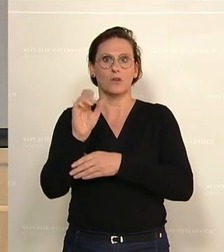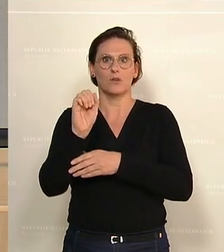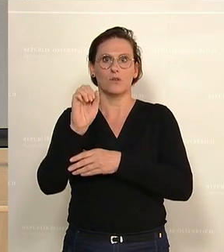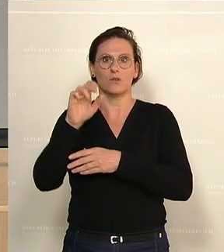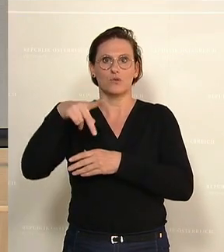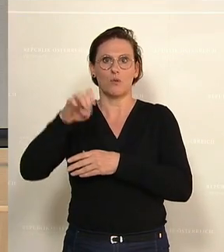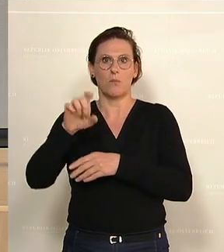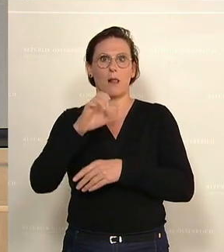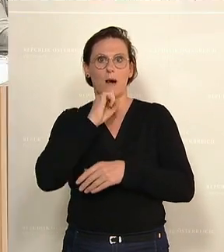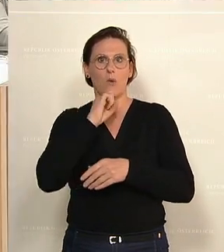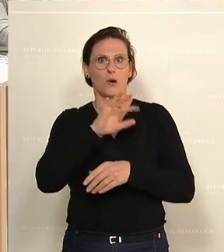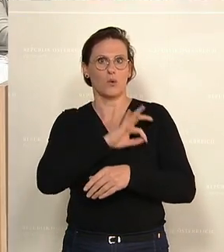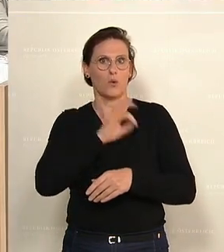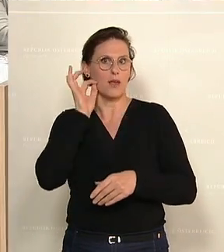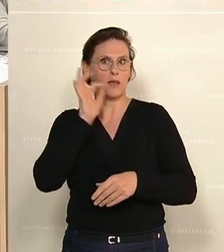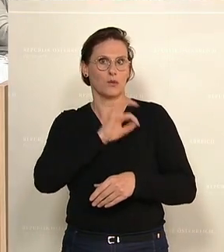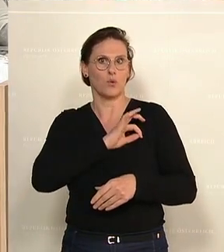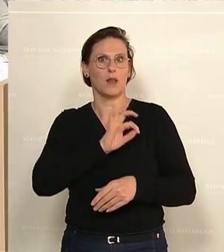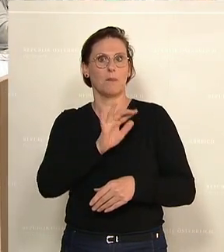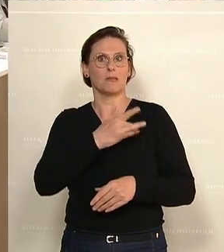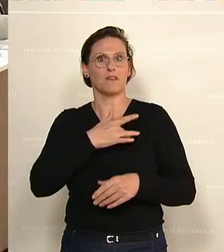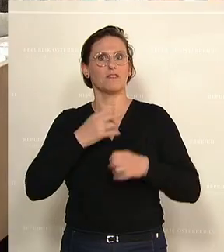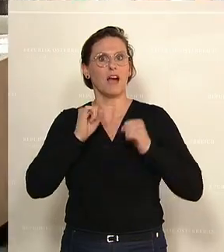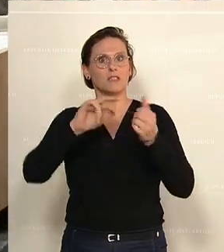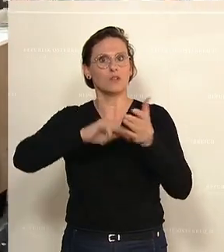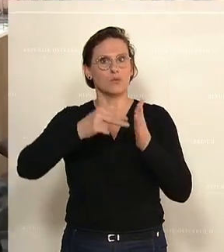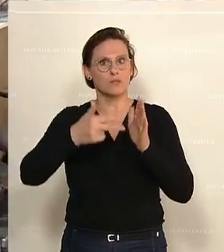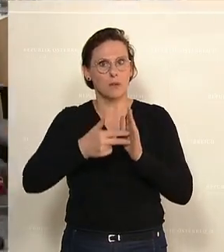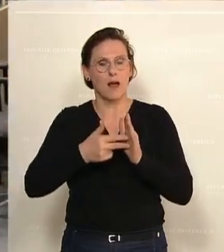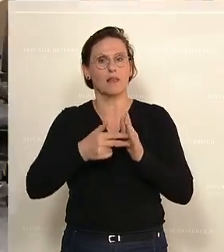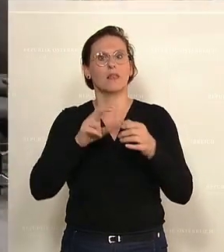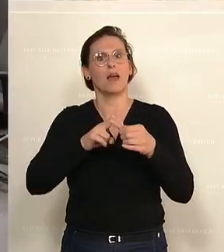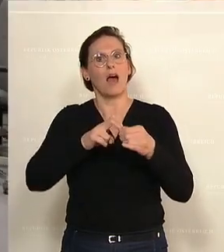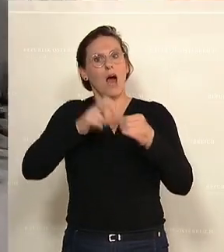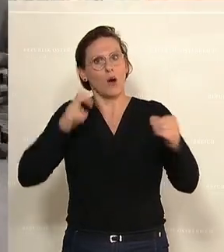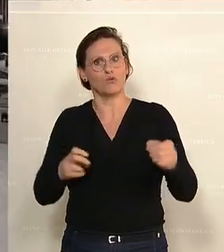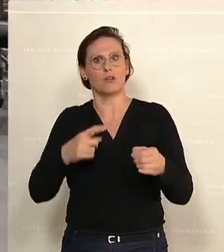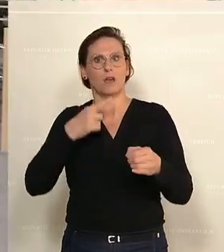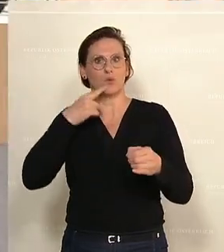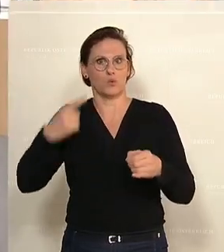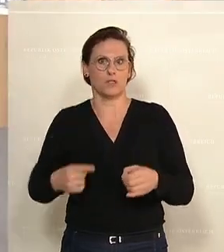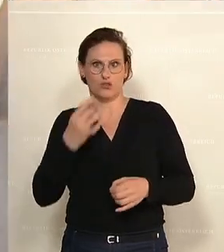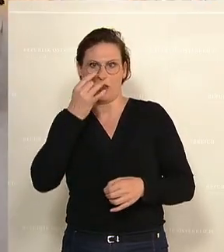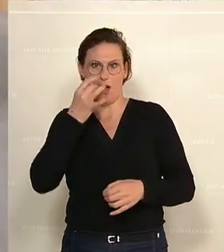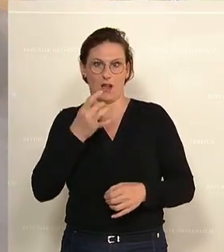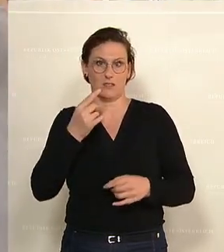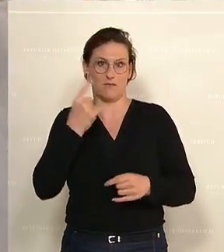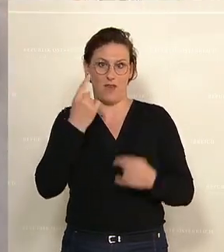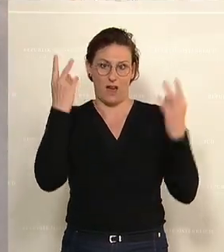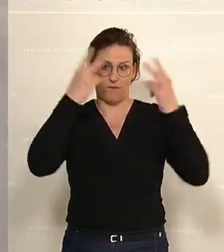Kolleginnen und Kollegen, betreffend Aktionsplan für den Ausstieg aus russischem Gas. Wer ist für diesen